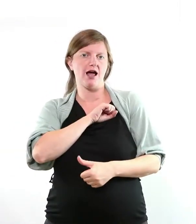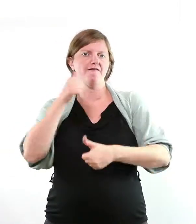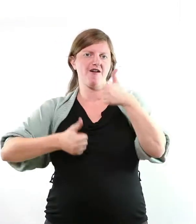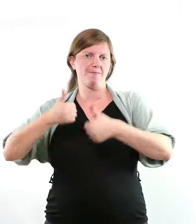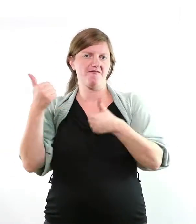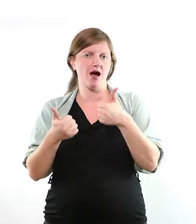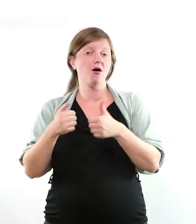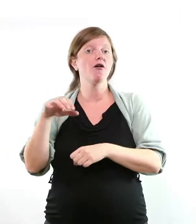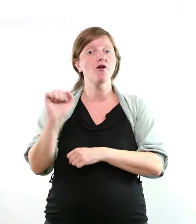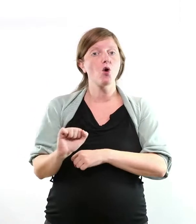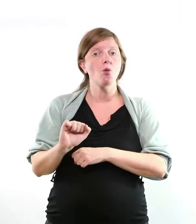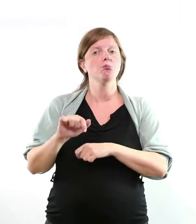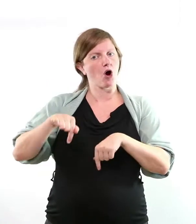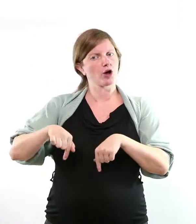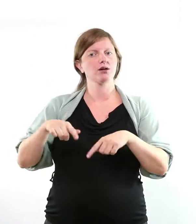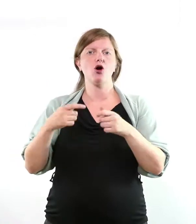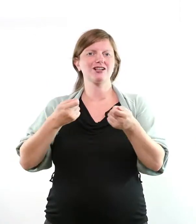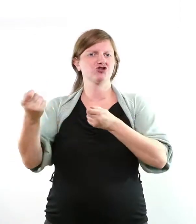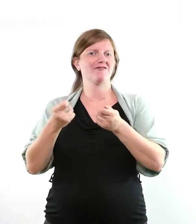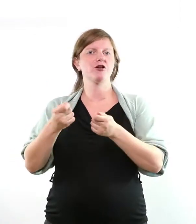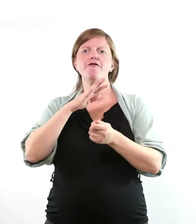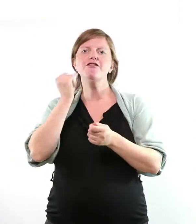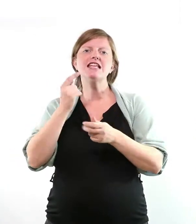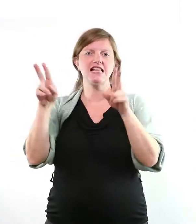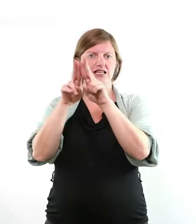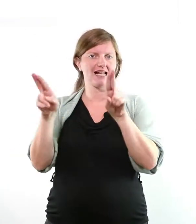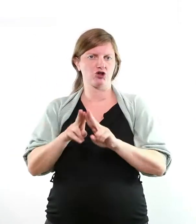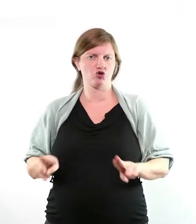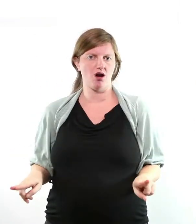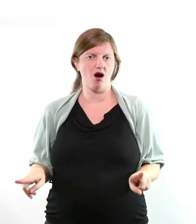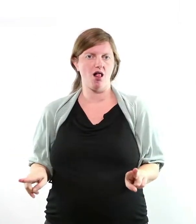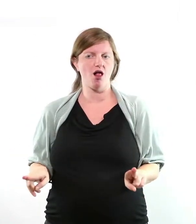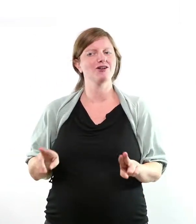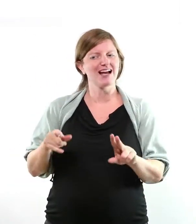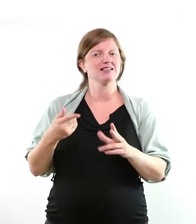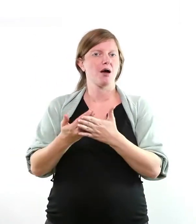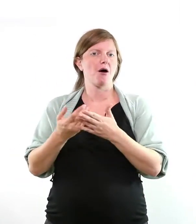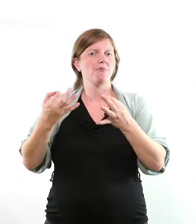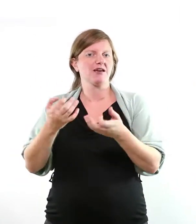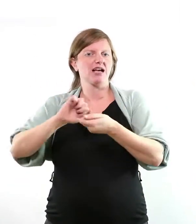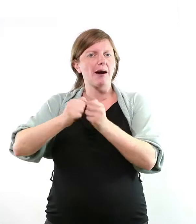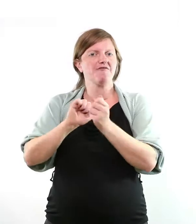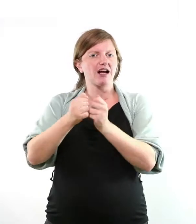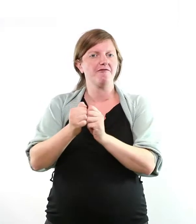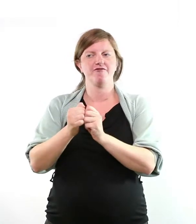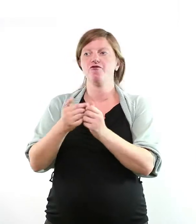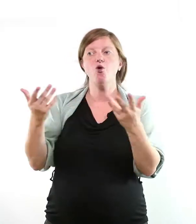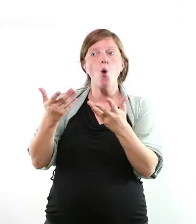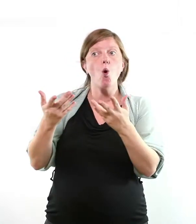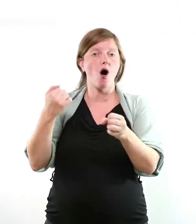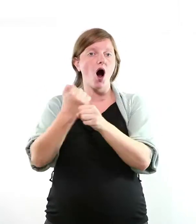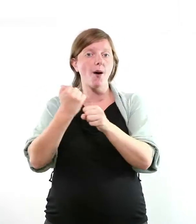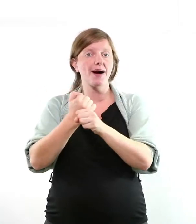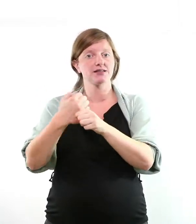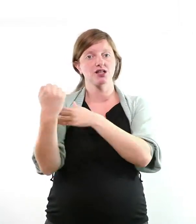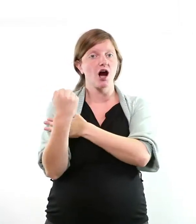Man ist inzwischen international unterwegs und man kämpft um die besten Arbeitskräfte, die am Arbeitsmarkt zu haben